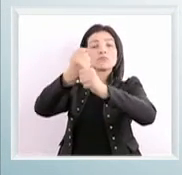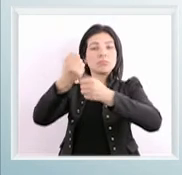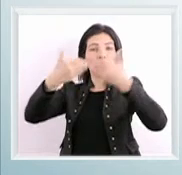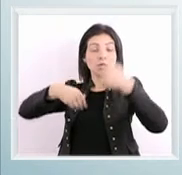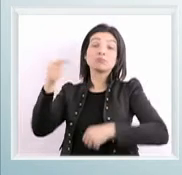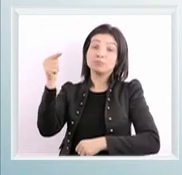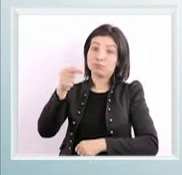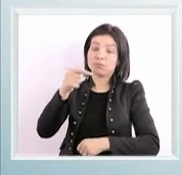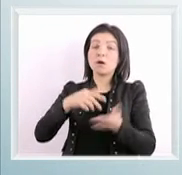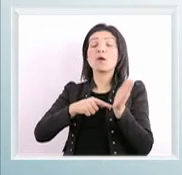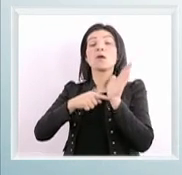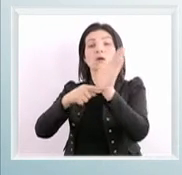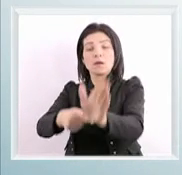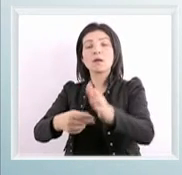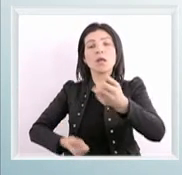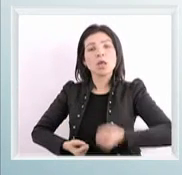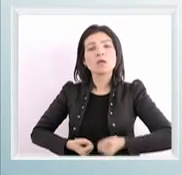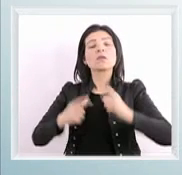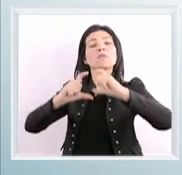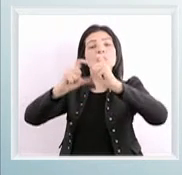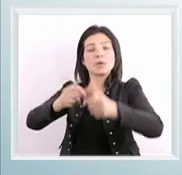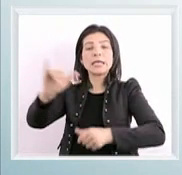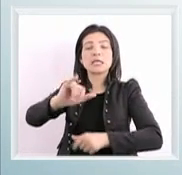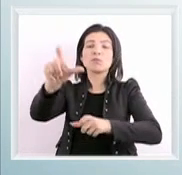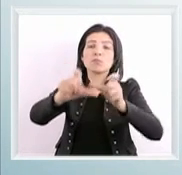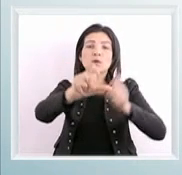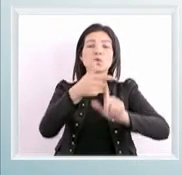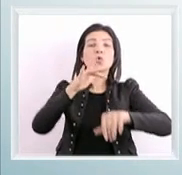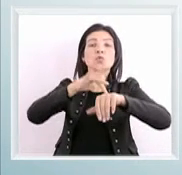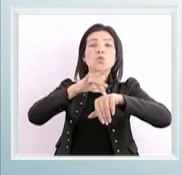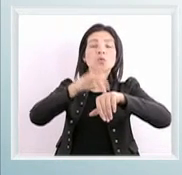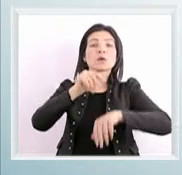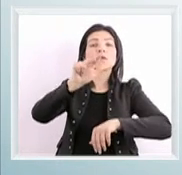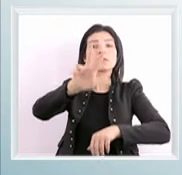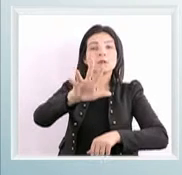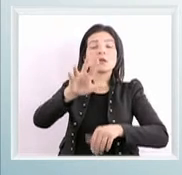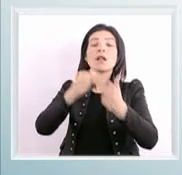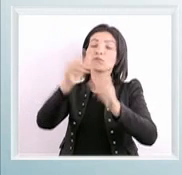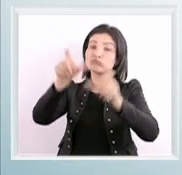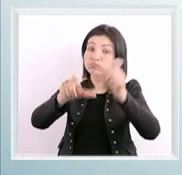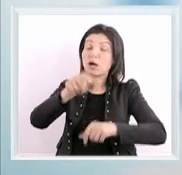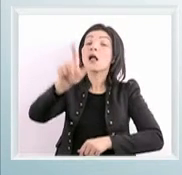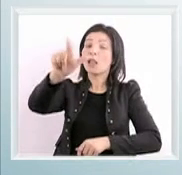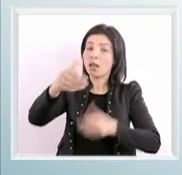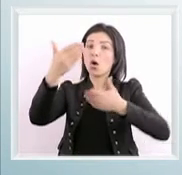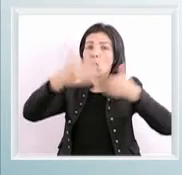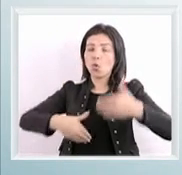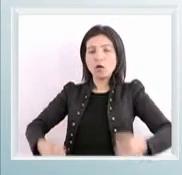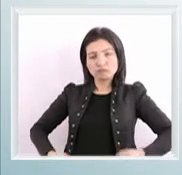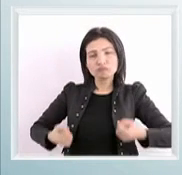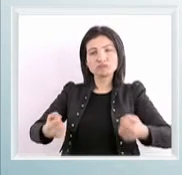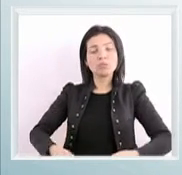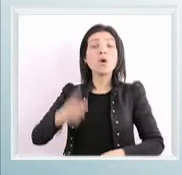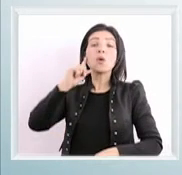التشغيل والإعاقة يقدم خدمات يستنفع بها حتى الـ 35 ألف من الأشخاص اللي عندهم إعاقة